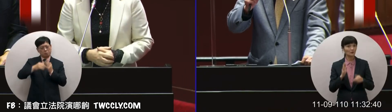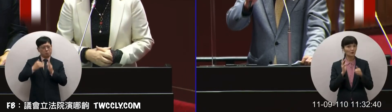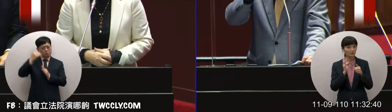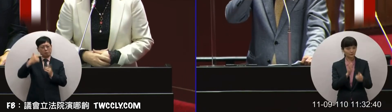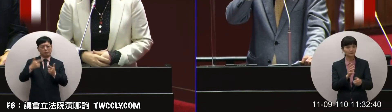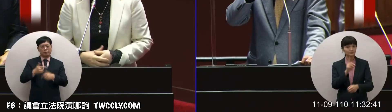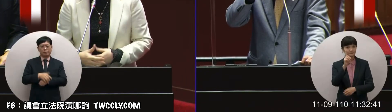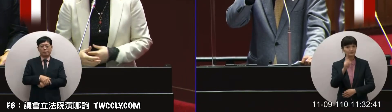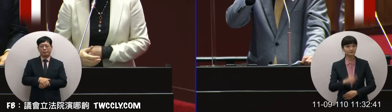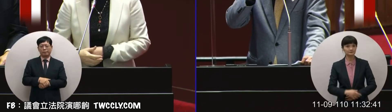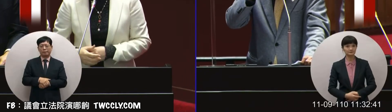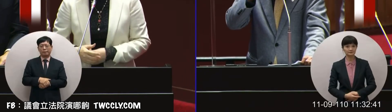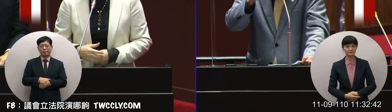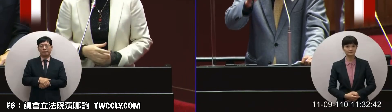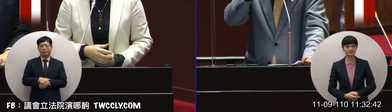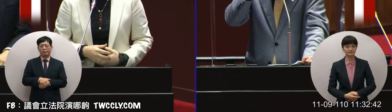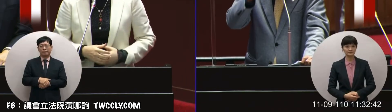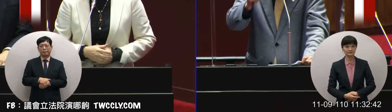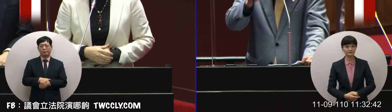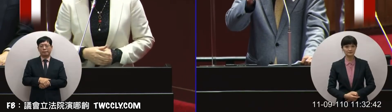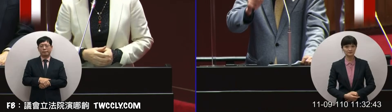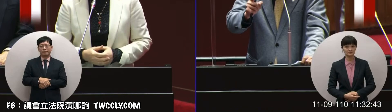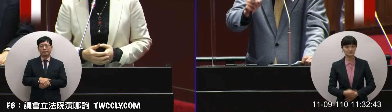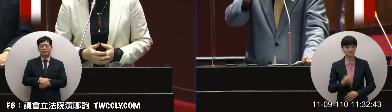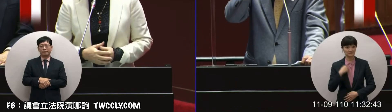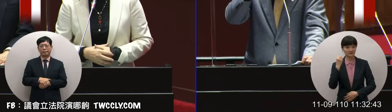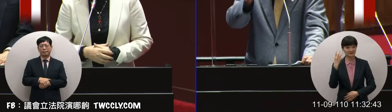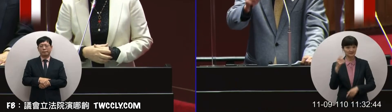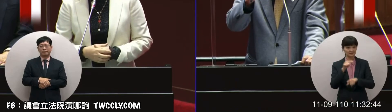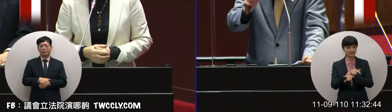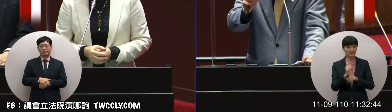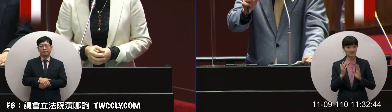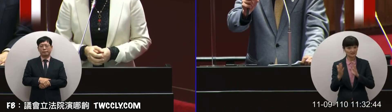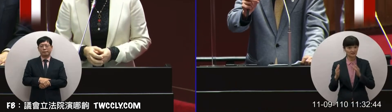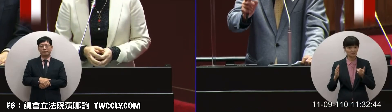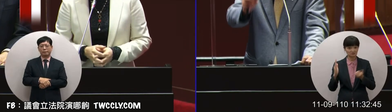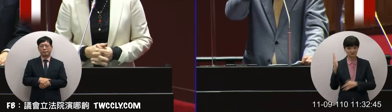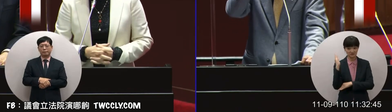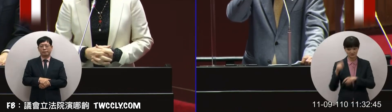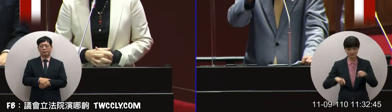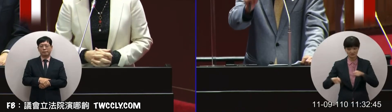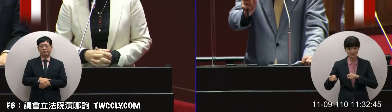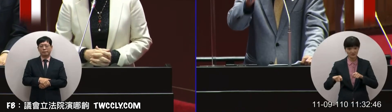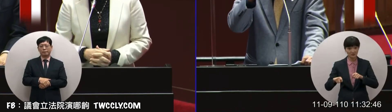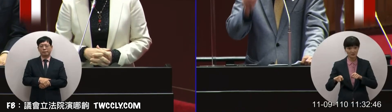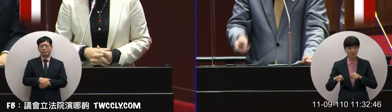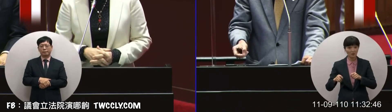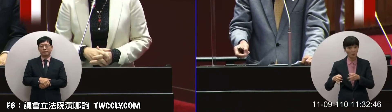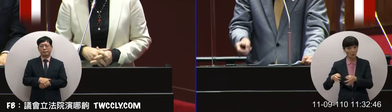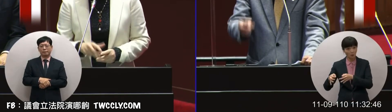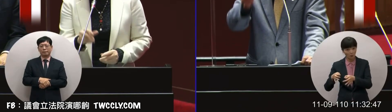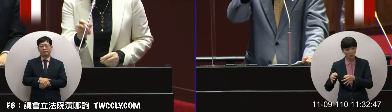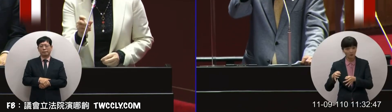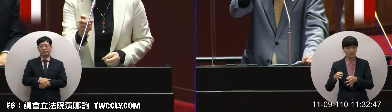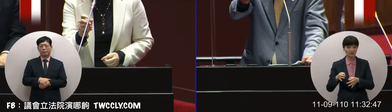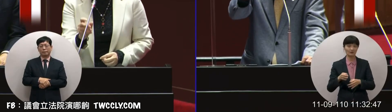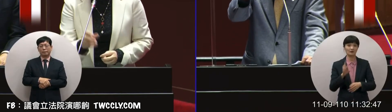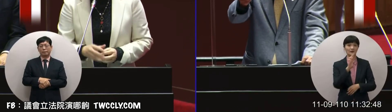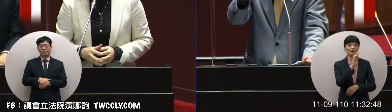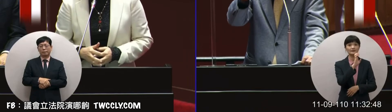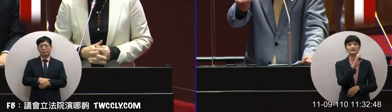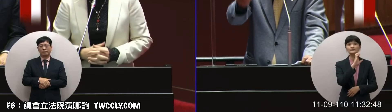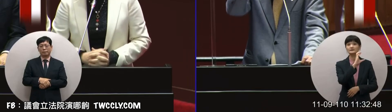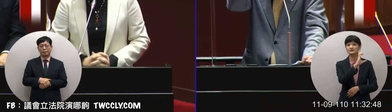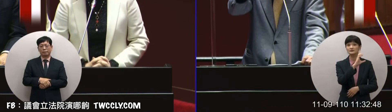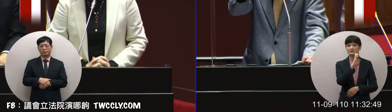的一點就是我們用新南向的政策來替代RCEP但是我們成效不怎麼好我希望